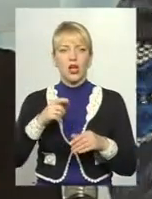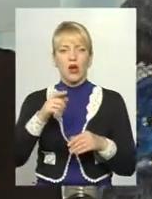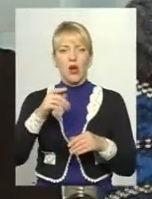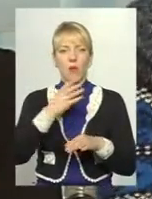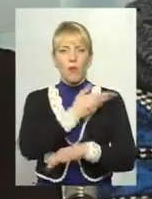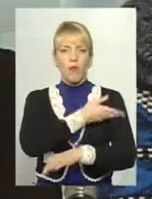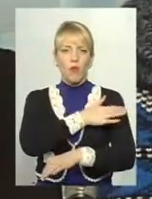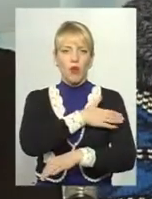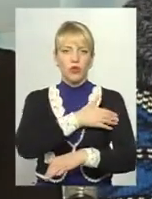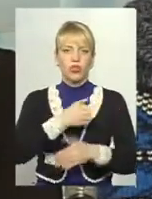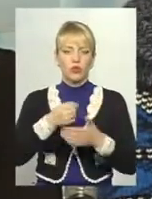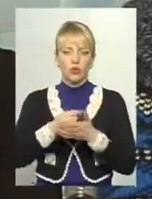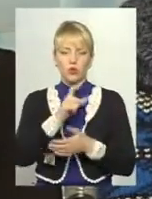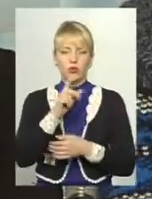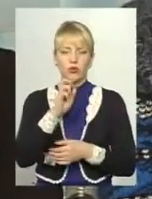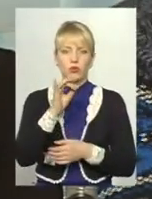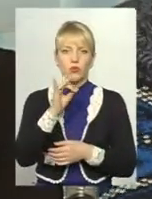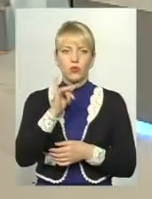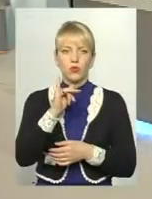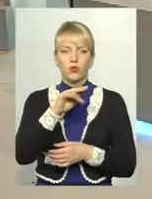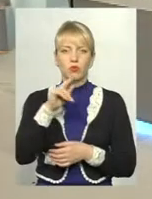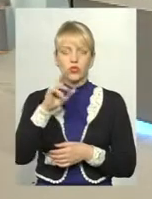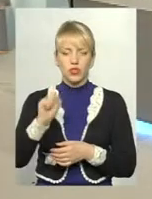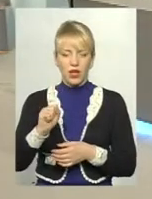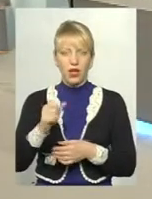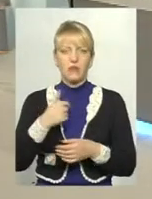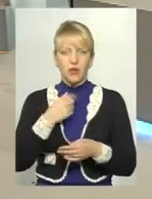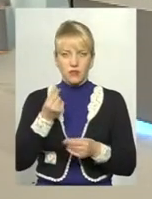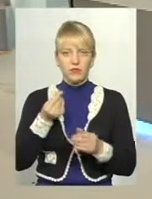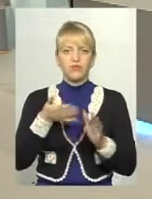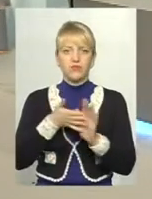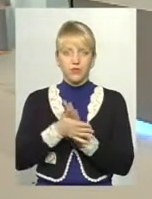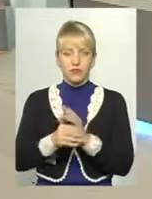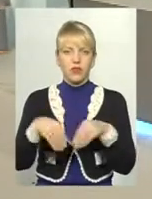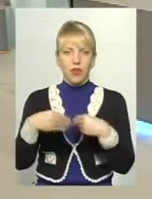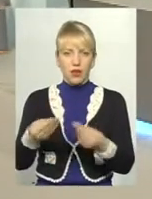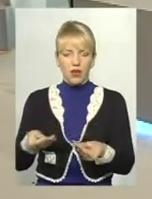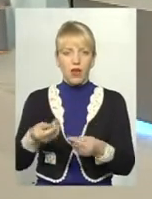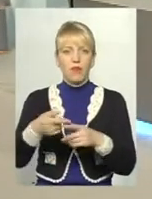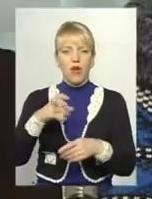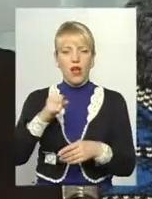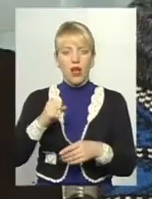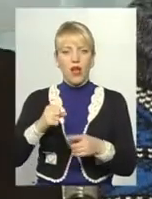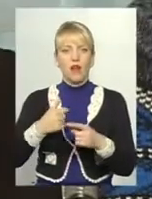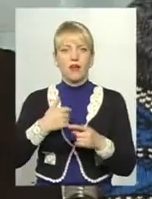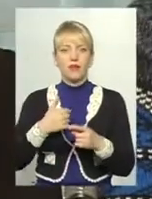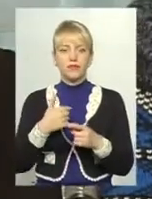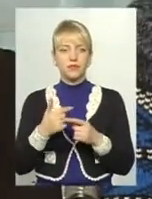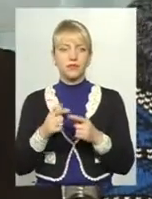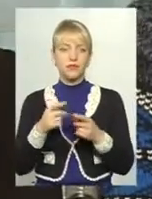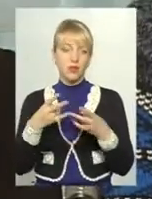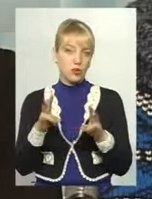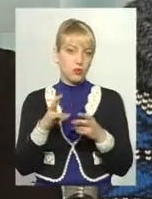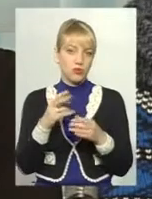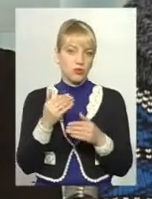за збручем це вже не наше. Але якщо це на рівні міської влади, наприклад, особливо вробити, це один з варіантів, і не треба соромитися. От, такий,